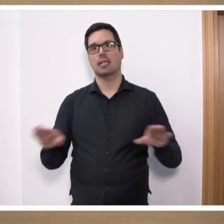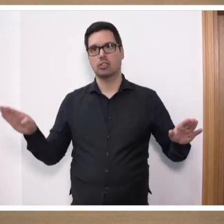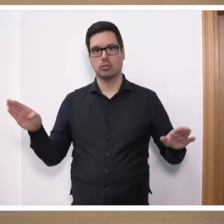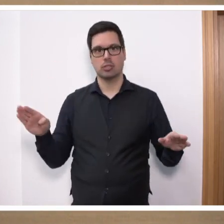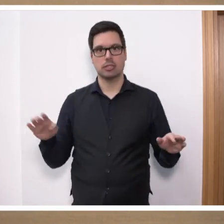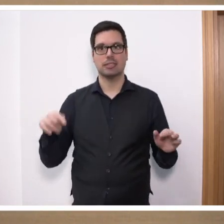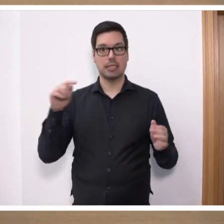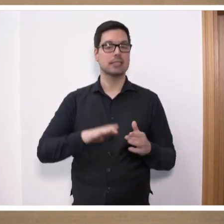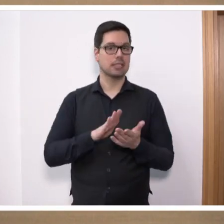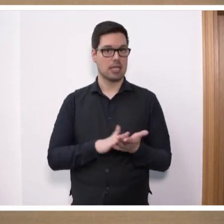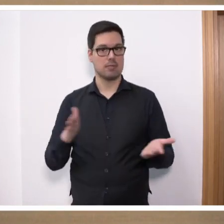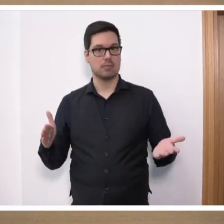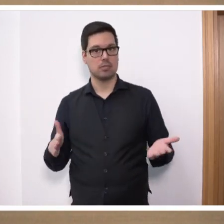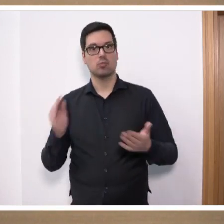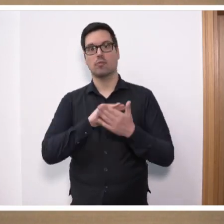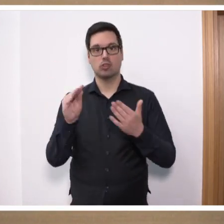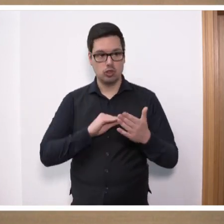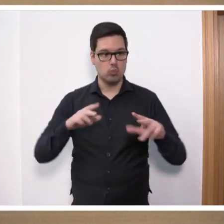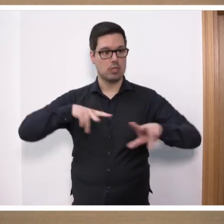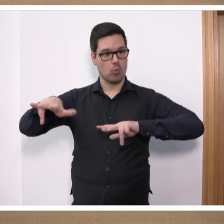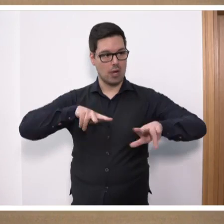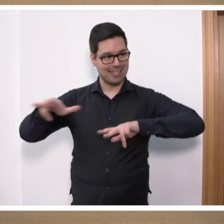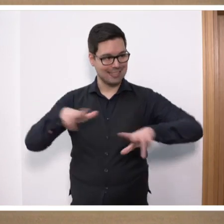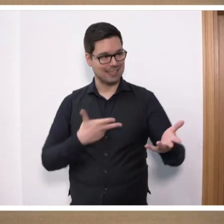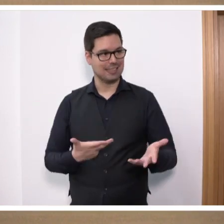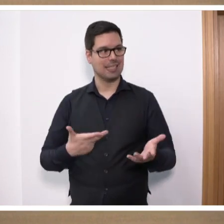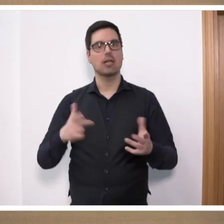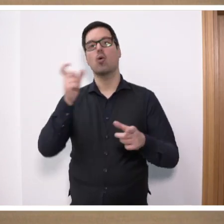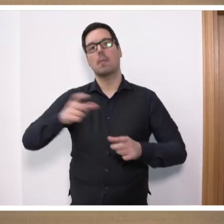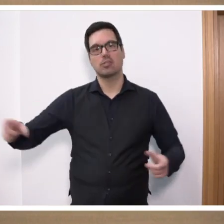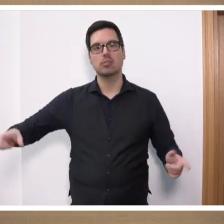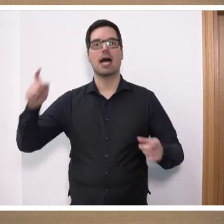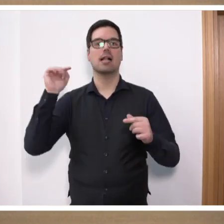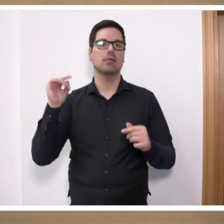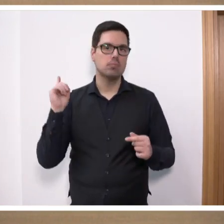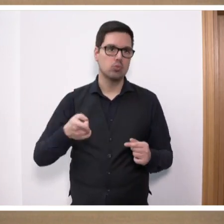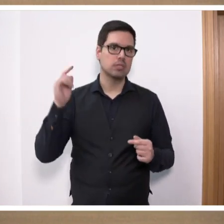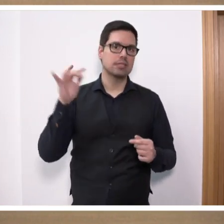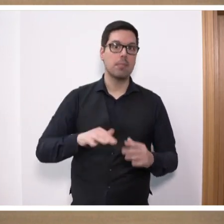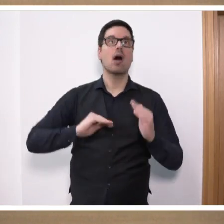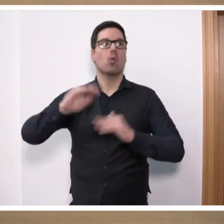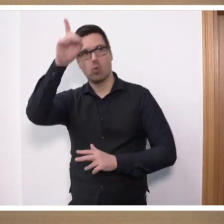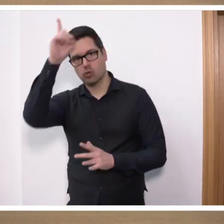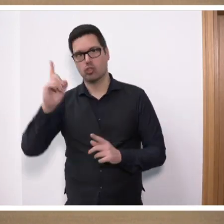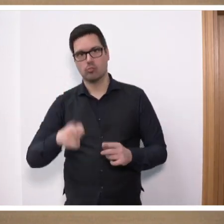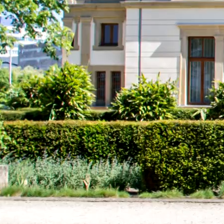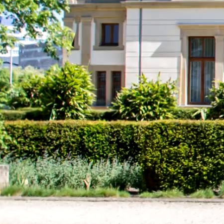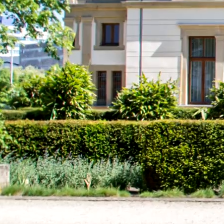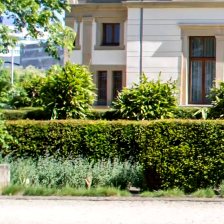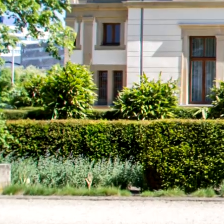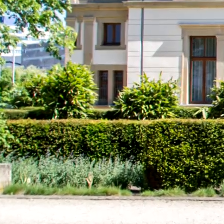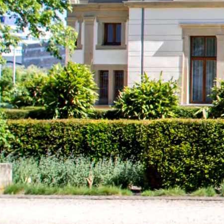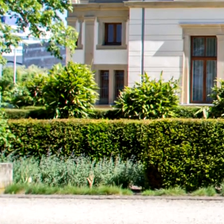Das geht. Es muss von der Schule organisiert werden. Es muss natürlich das Personal da sein, aber es muss Hochdeutsch gesprochen werden. Herzlichen Dank.